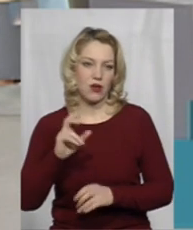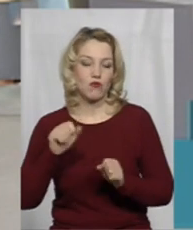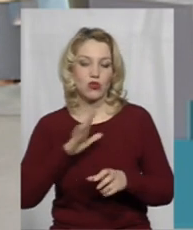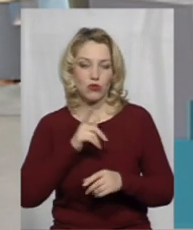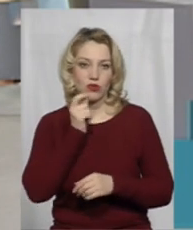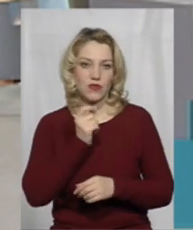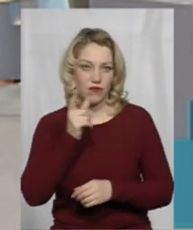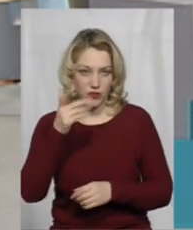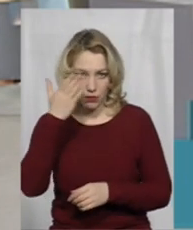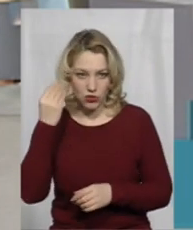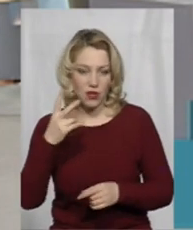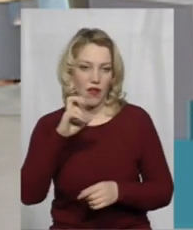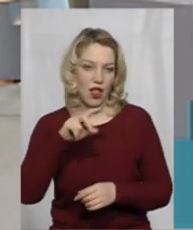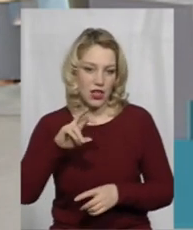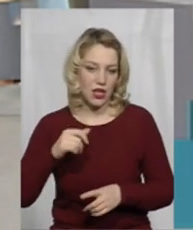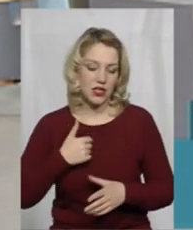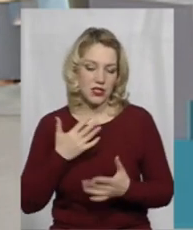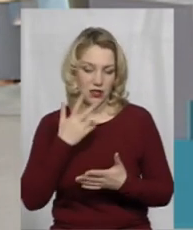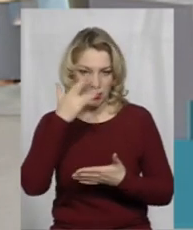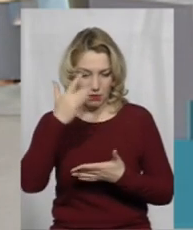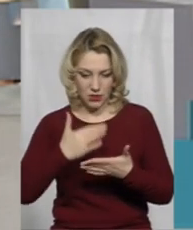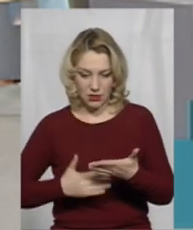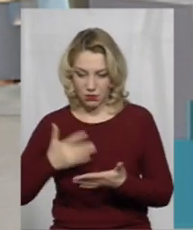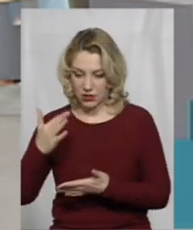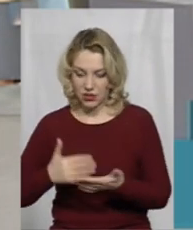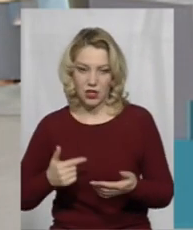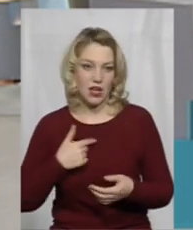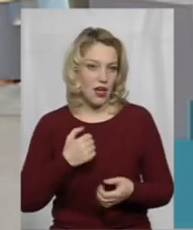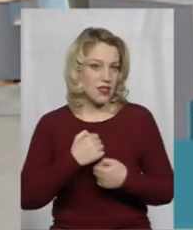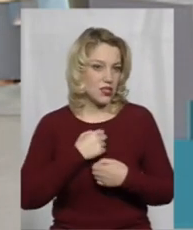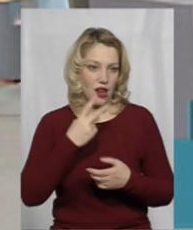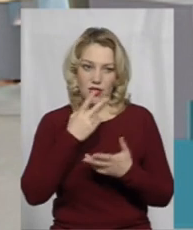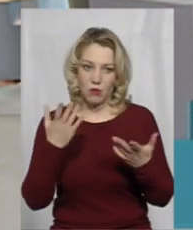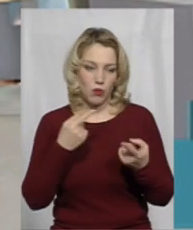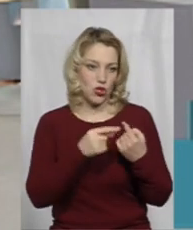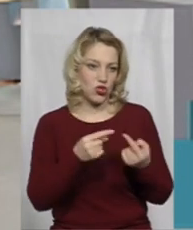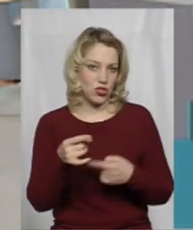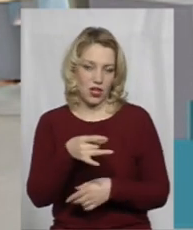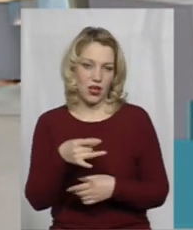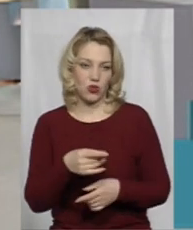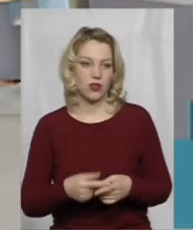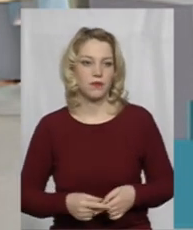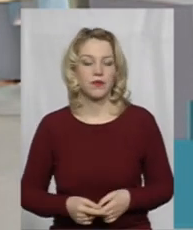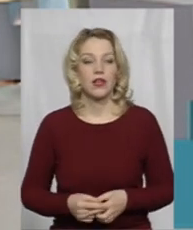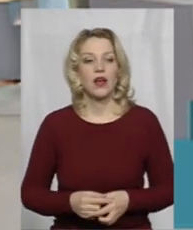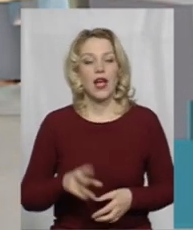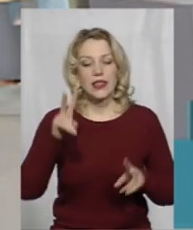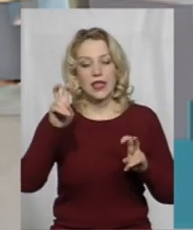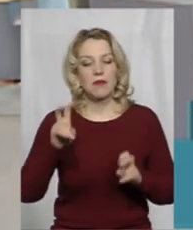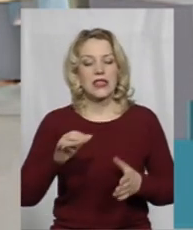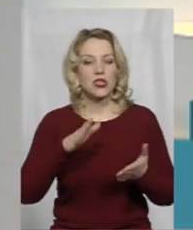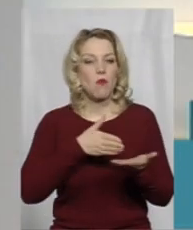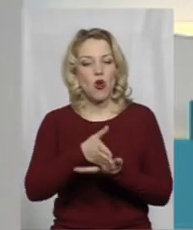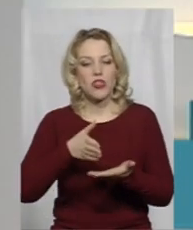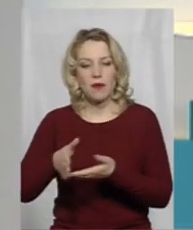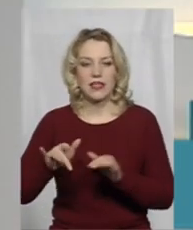випустивали, наскільки я переглядав списки, то я, на жаль, не побачив остальних районів. А от тематично, за напрямками діяльності,